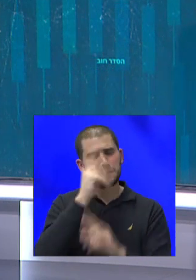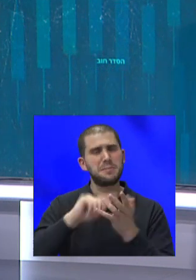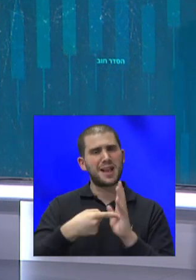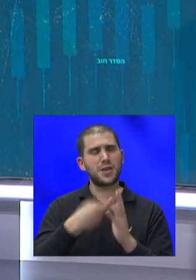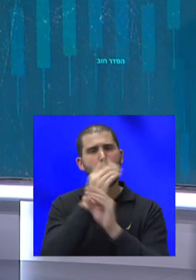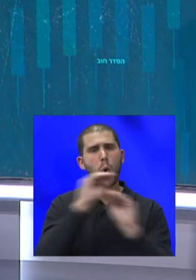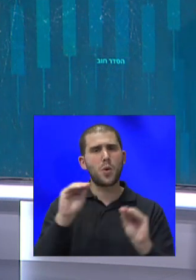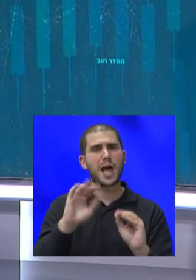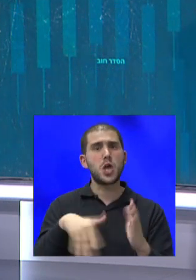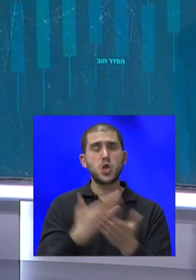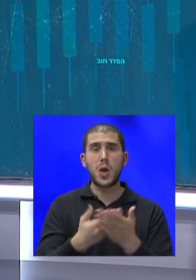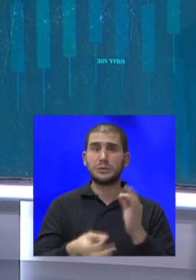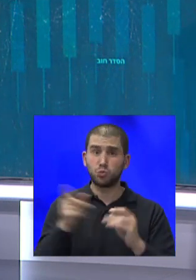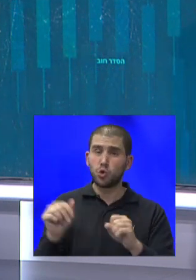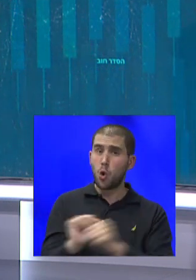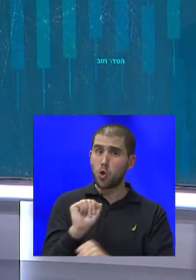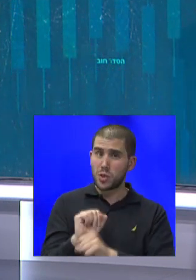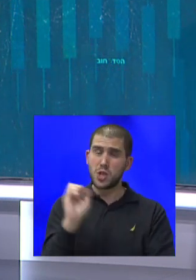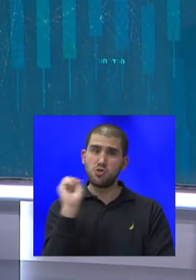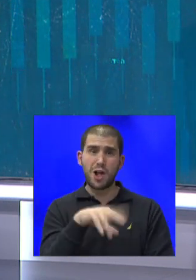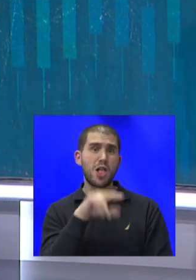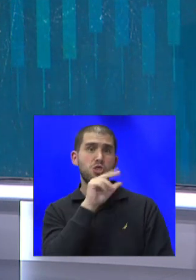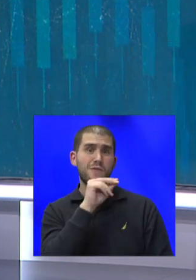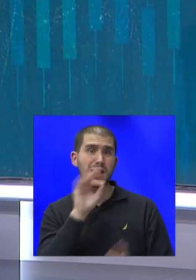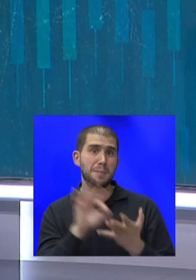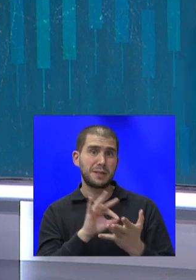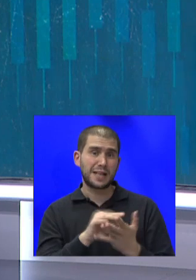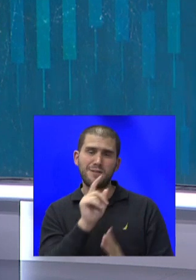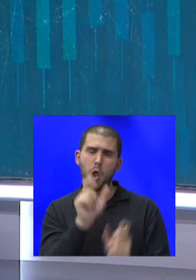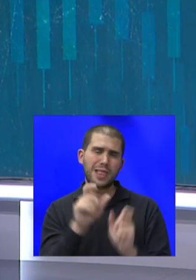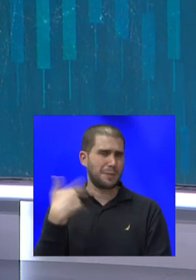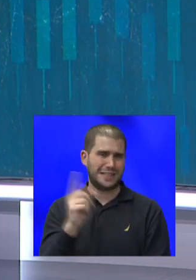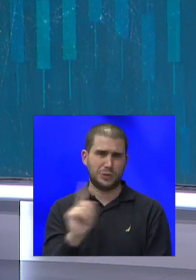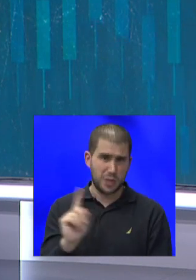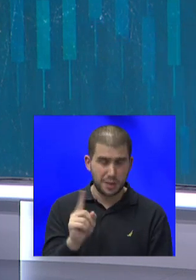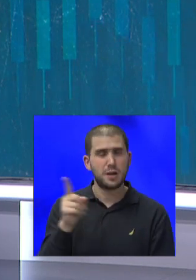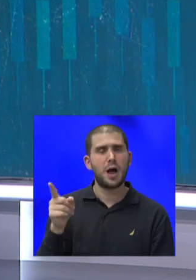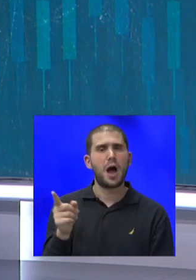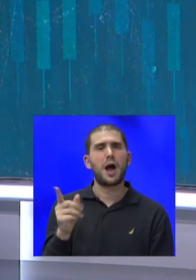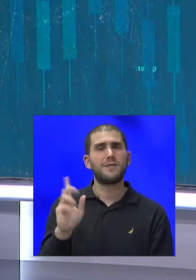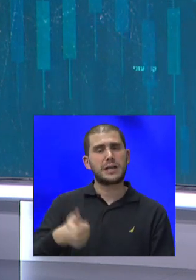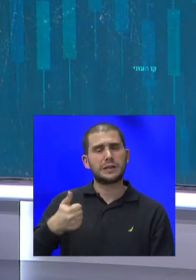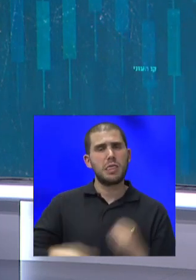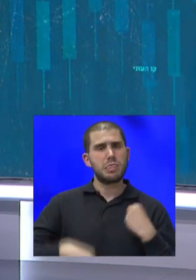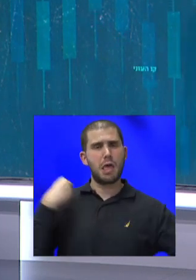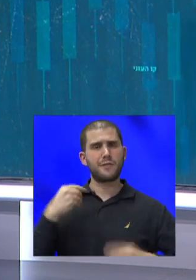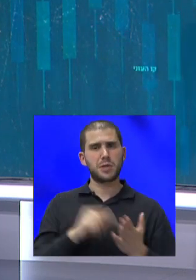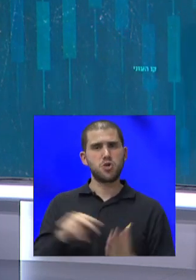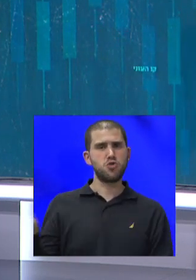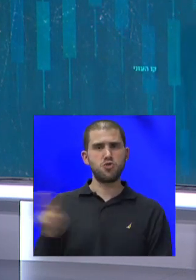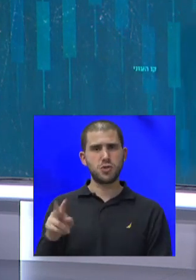התלונן, שלח לדובר את המשרד ולא לגורם חיצוני. ושהשר כנראה נעליו כי השניים האלה כינו אותו בהתכתבות